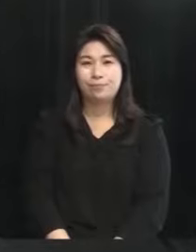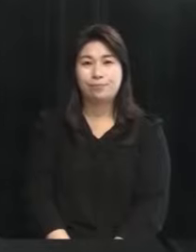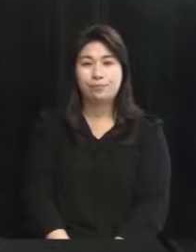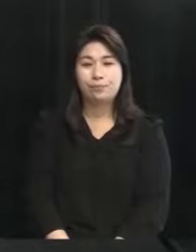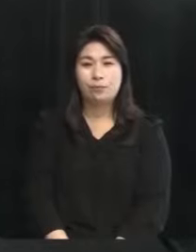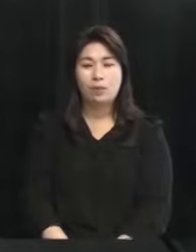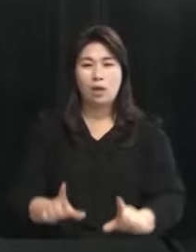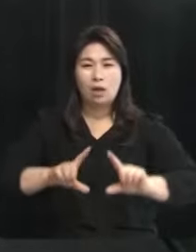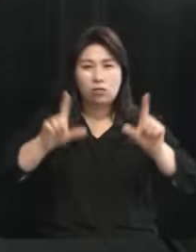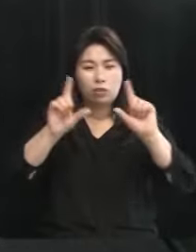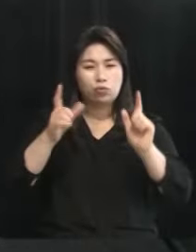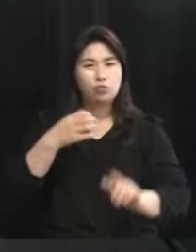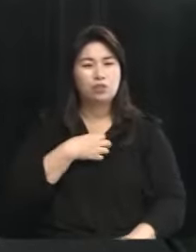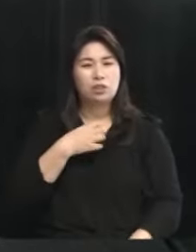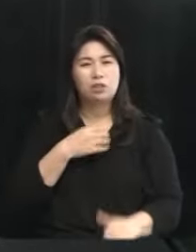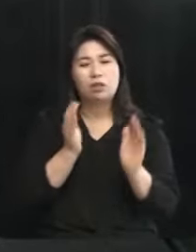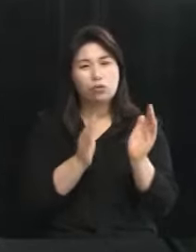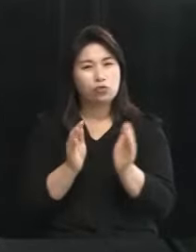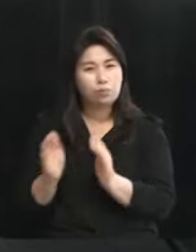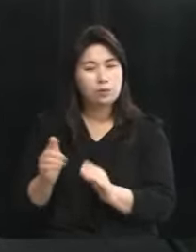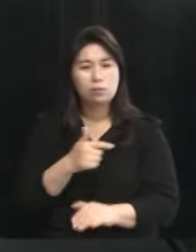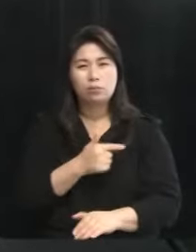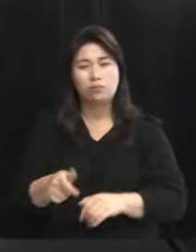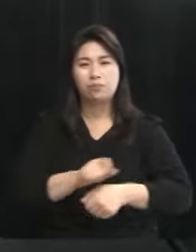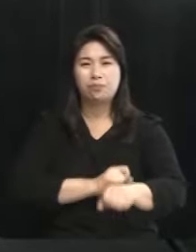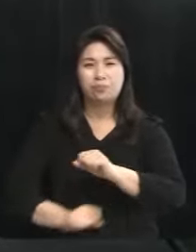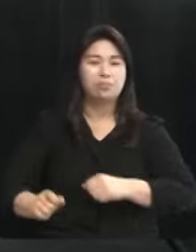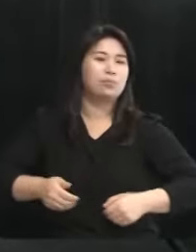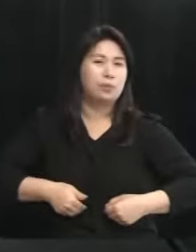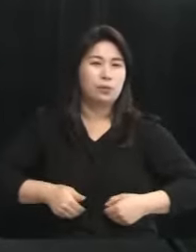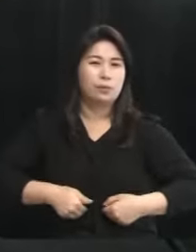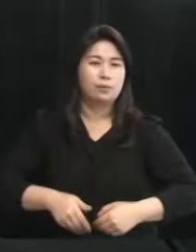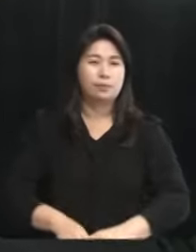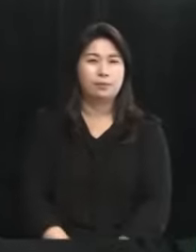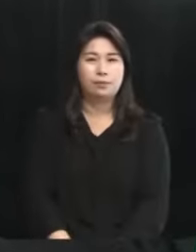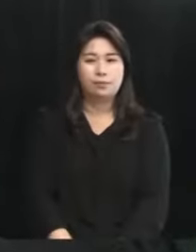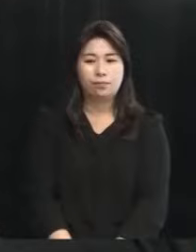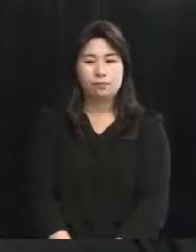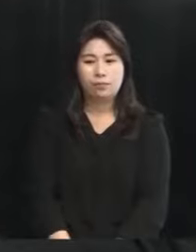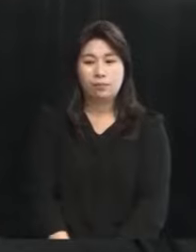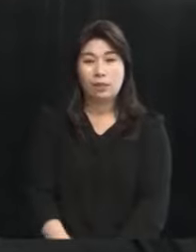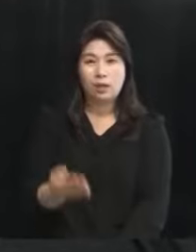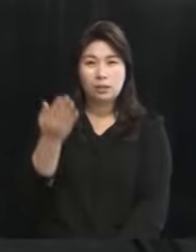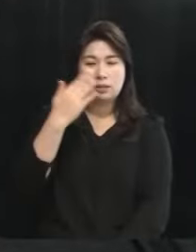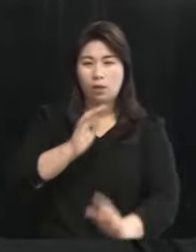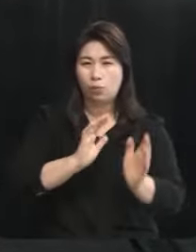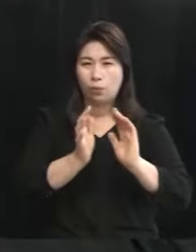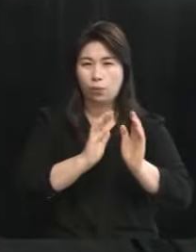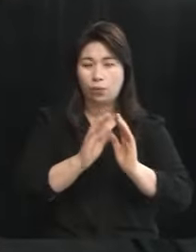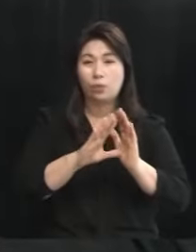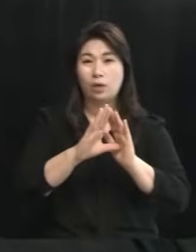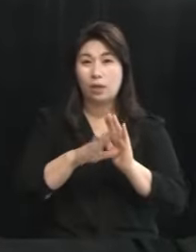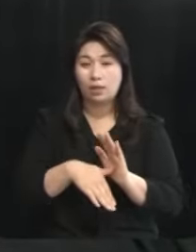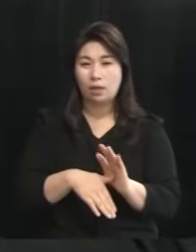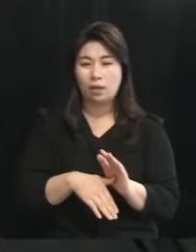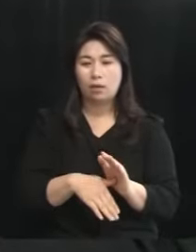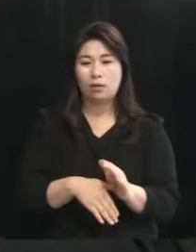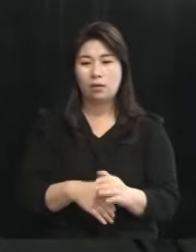기후위기에 대한 대응은 저는 매우 적극적으로 해나가야 된다고 생각을 합니다 지난번 토론회에서 우리